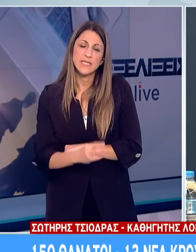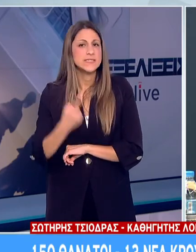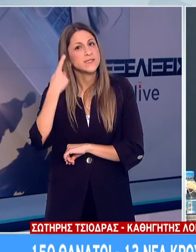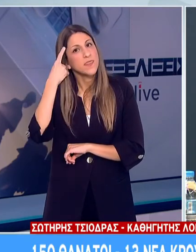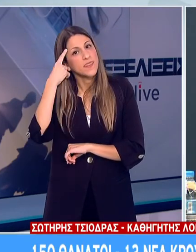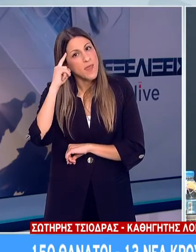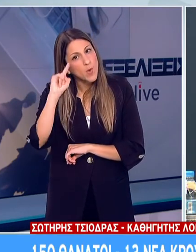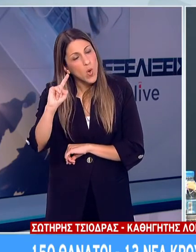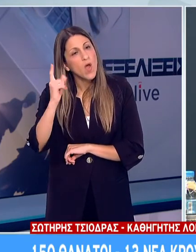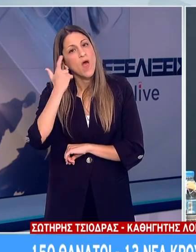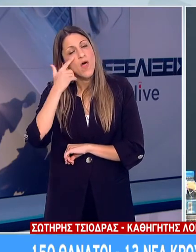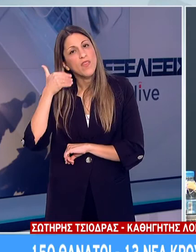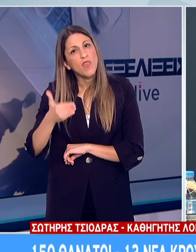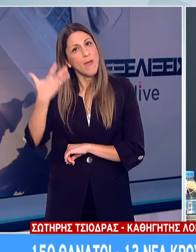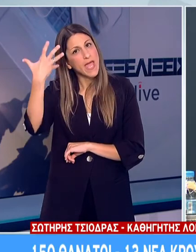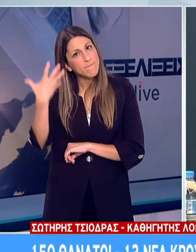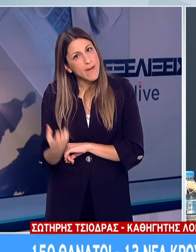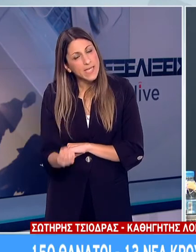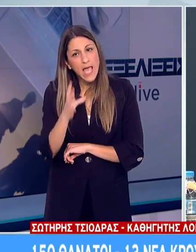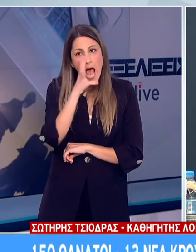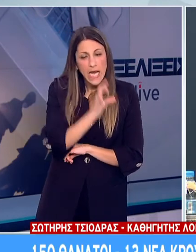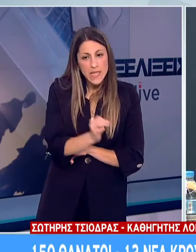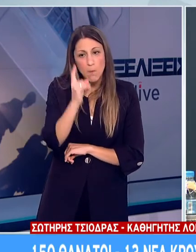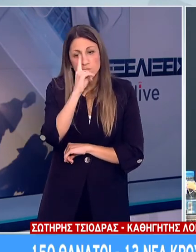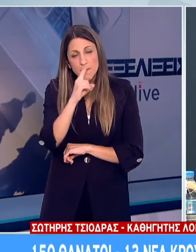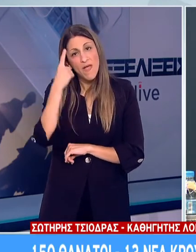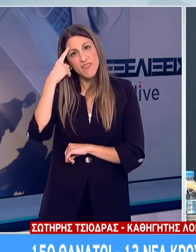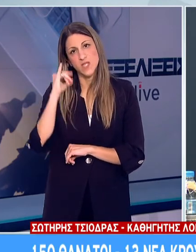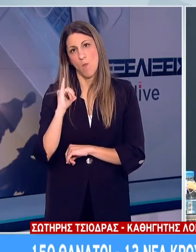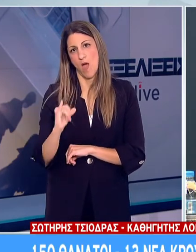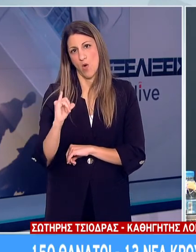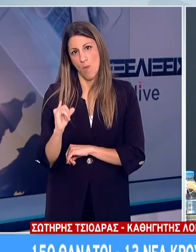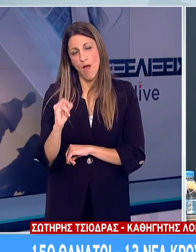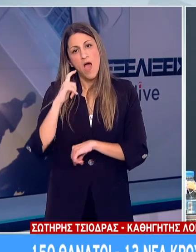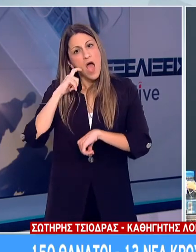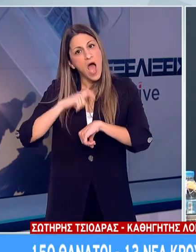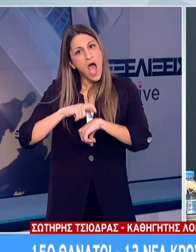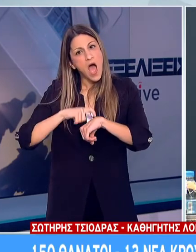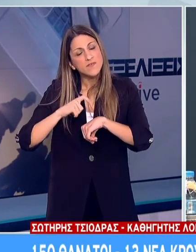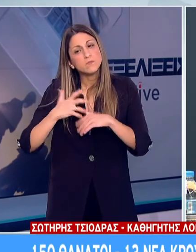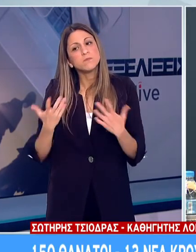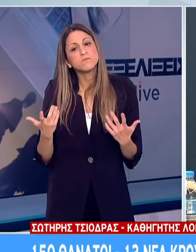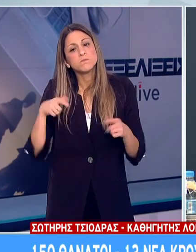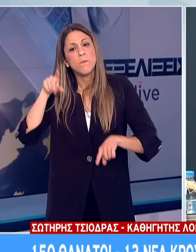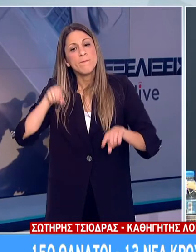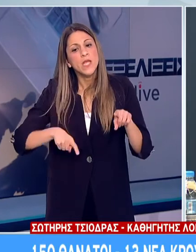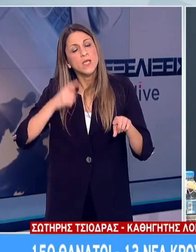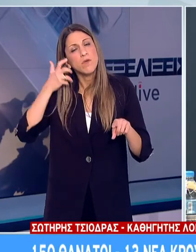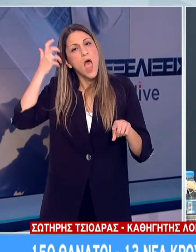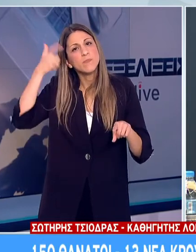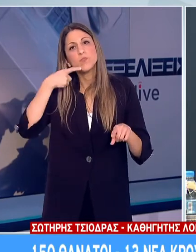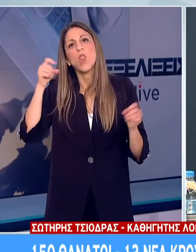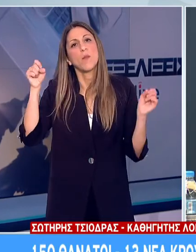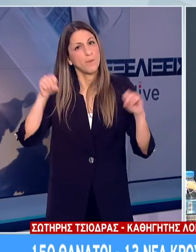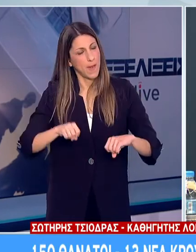δεδομένα μπορεί όντως να υπάρχει μια βάση σε αυτό που λέει ο δημοσιογράφος και γι' αυτό δοκιμάζεται και συστήνεται από κάποιους επιφανείς οι μοξιολόγους